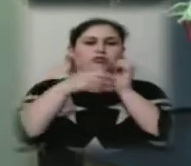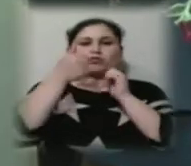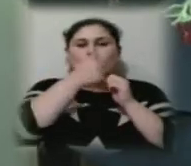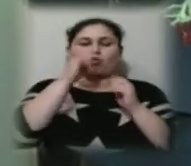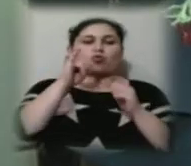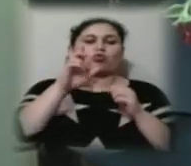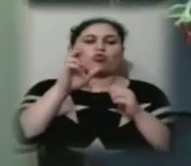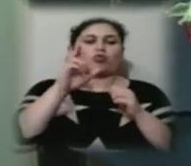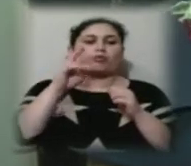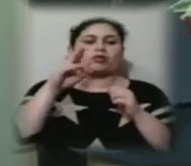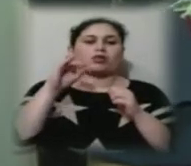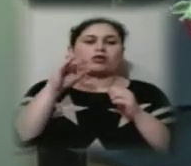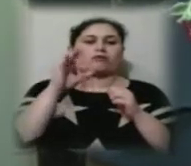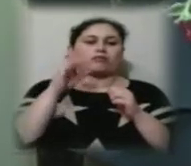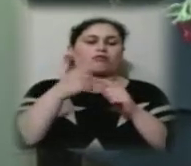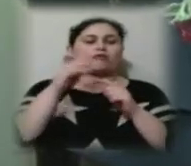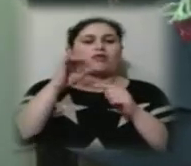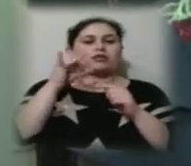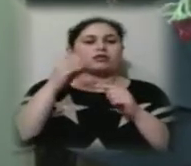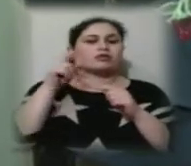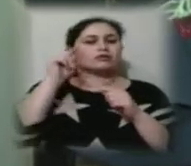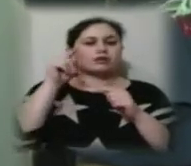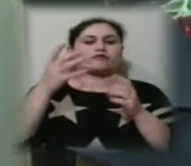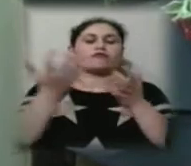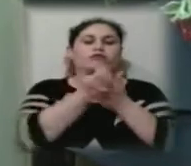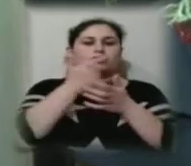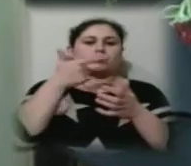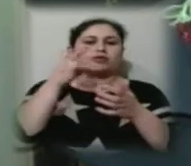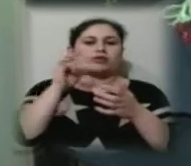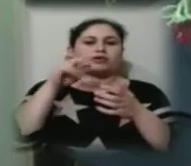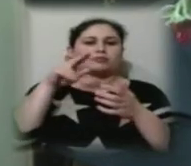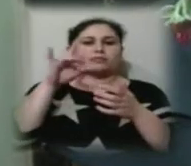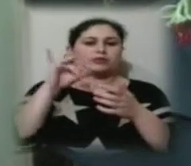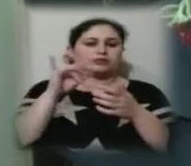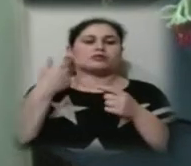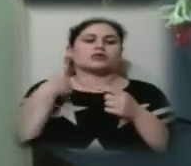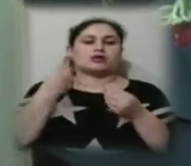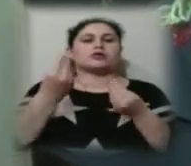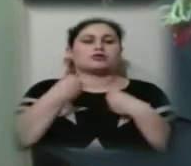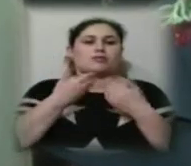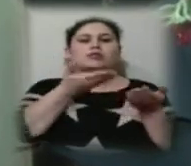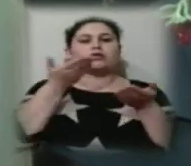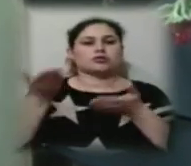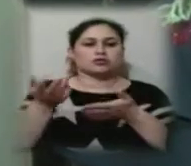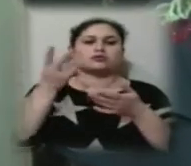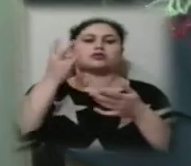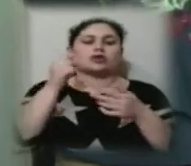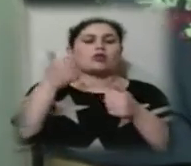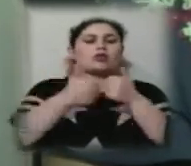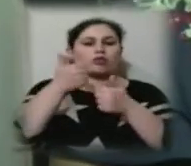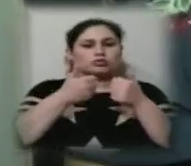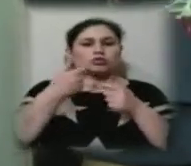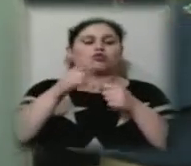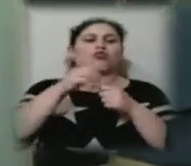Валерія там виграла гран-при і нам дали запрошення на конкурс до Туреччині